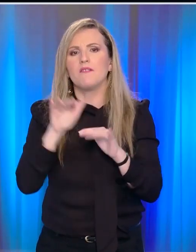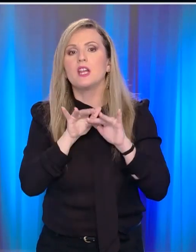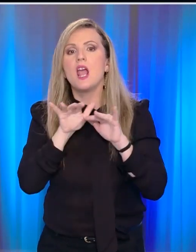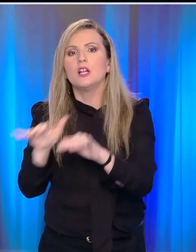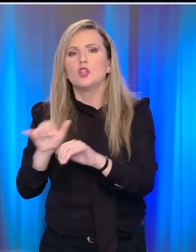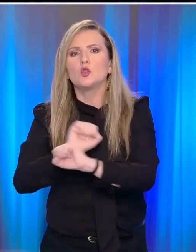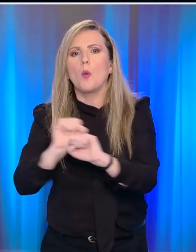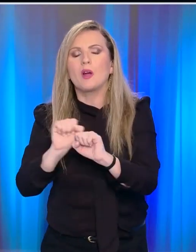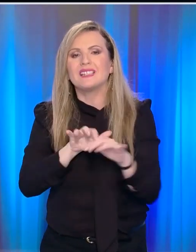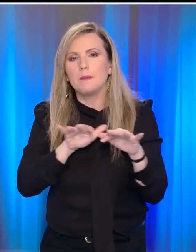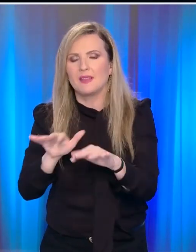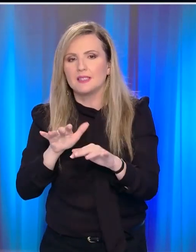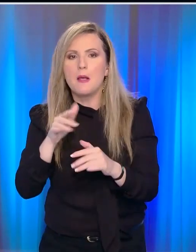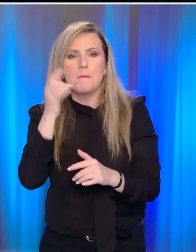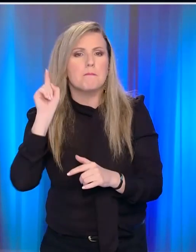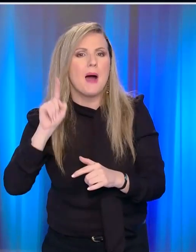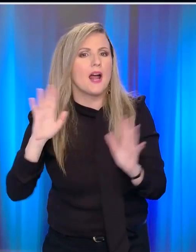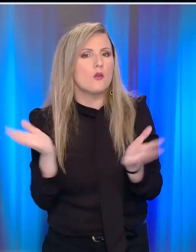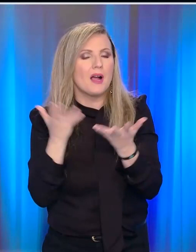Στρέφουν τις έρευνές τους στον υπόκοσμο.